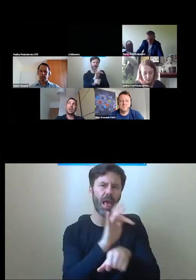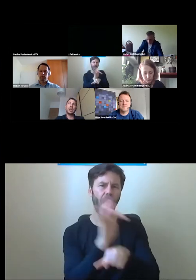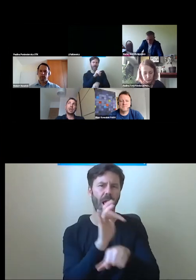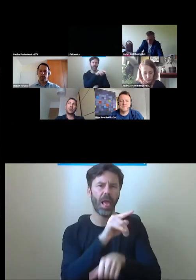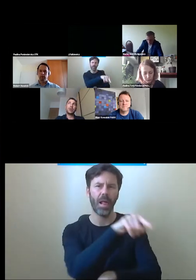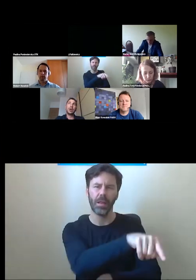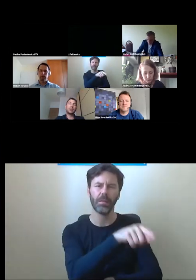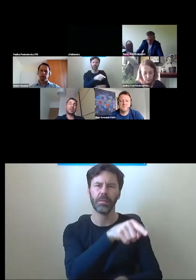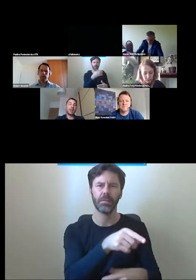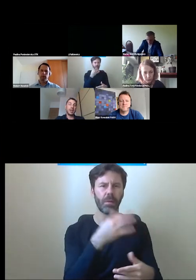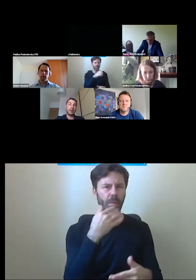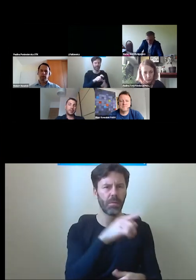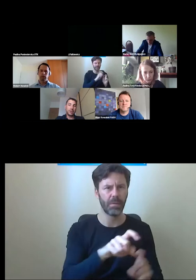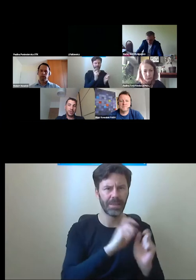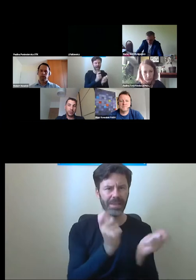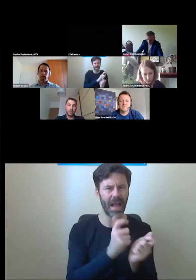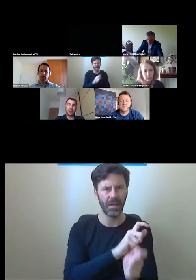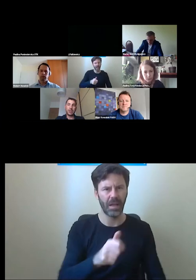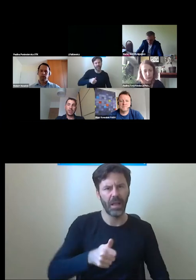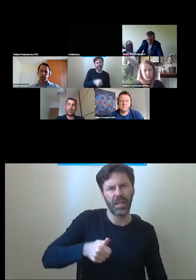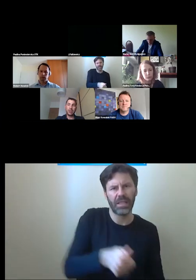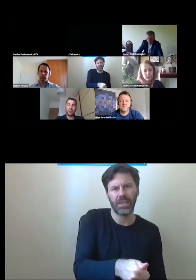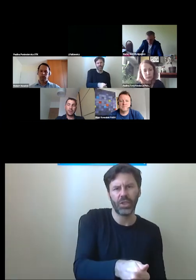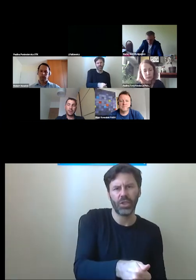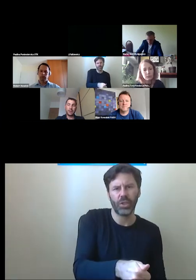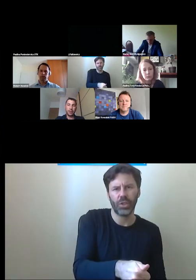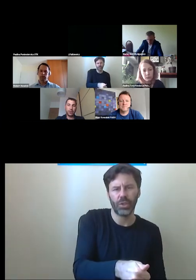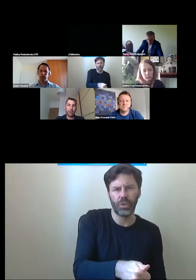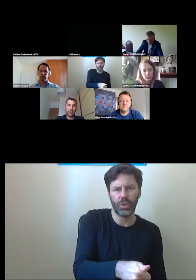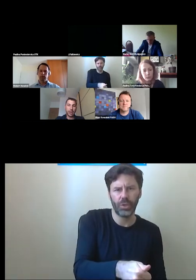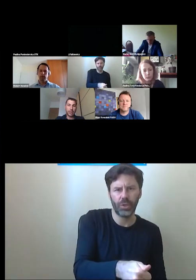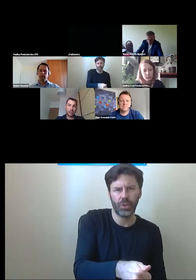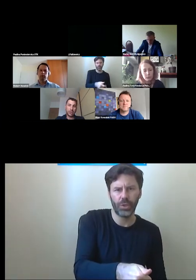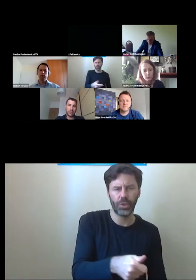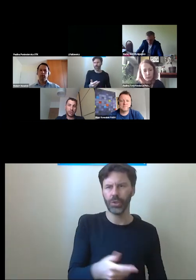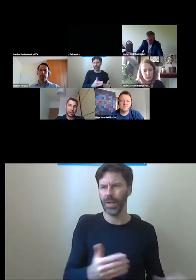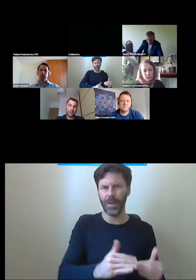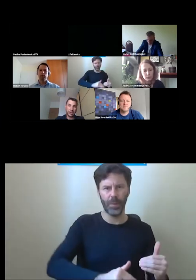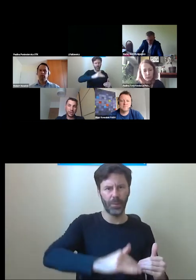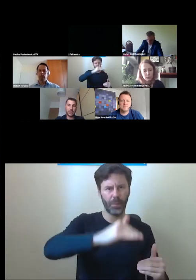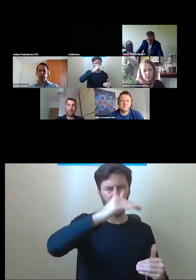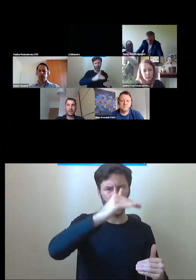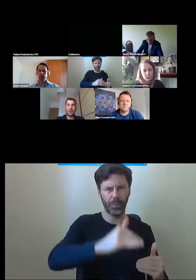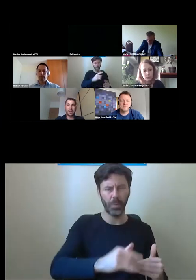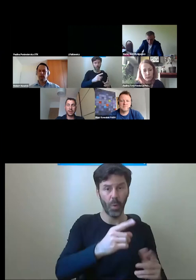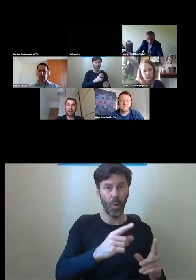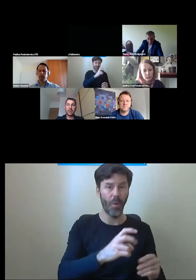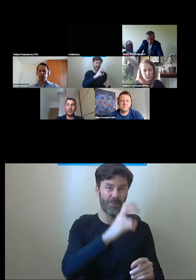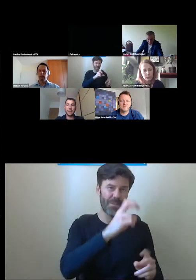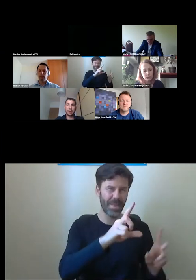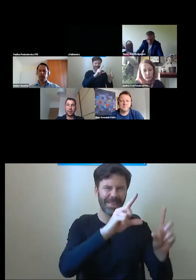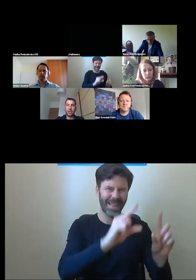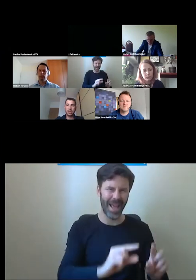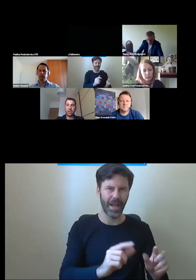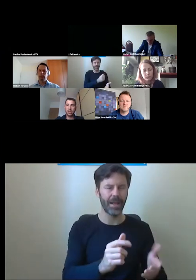ciągłego przyciskania przycisku właśnie, czy to w podnośnikach, czyli tych tańszych windach stosowanych w